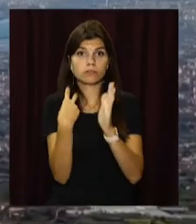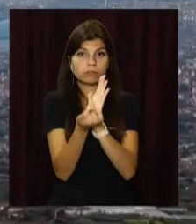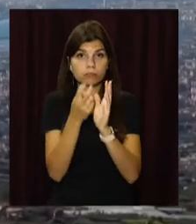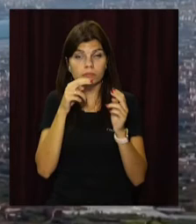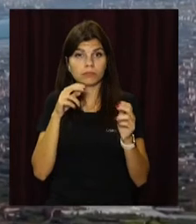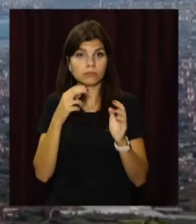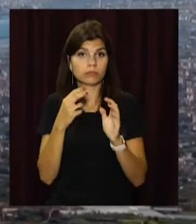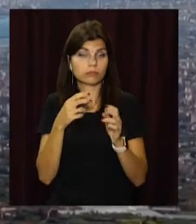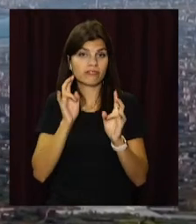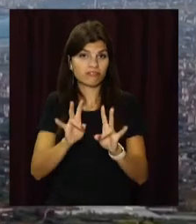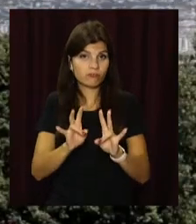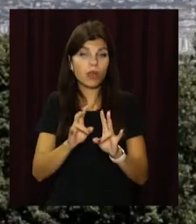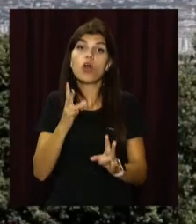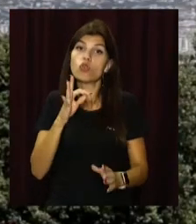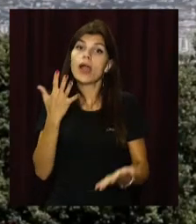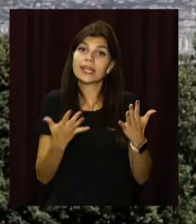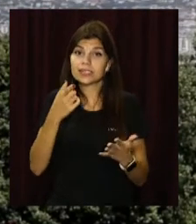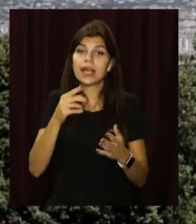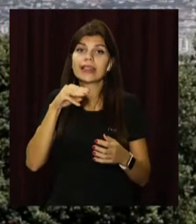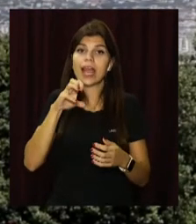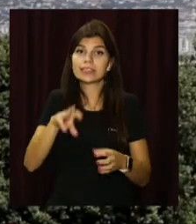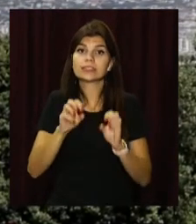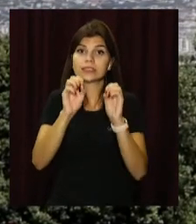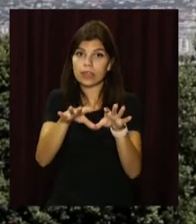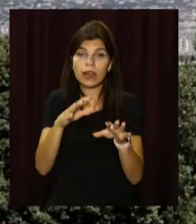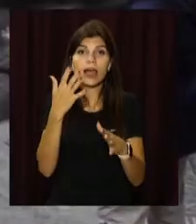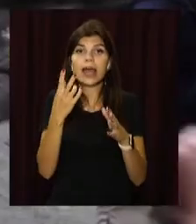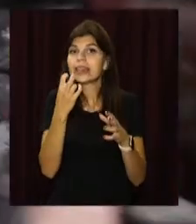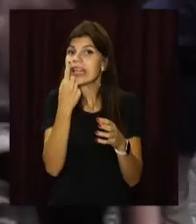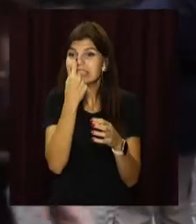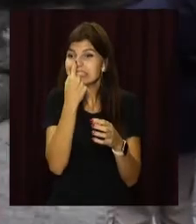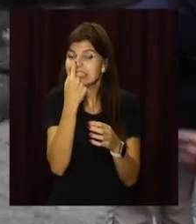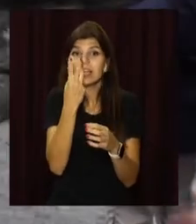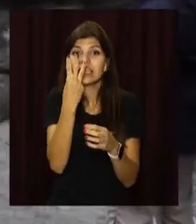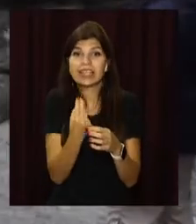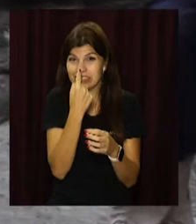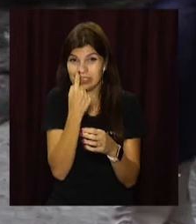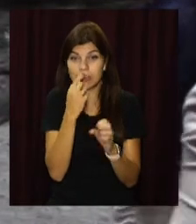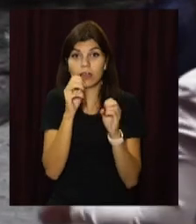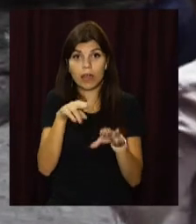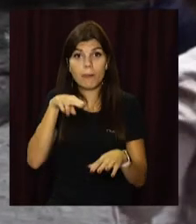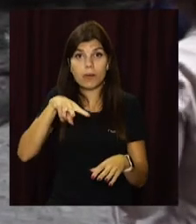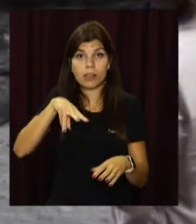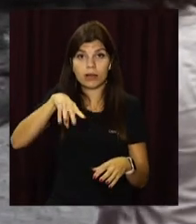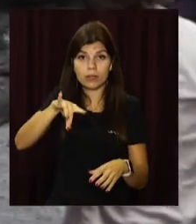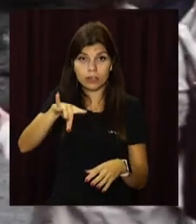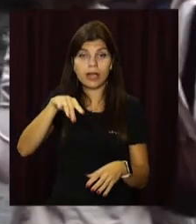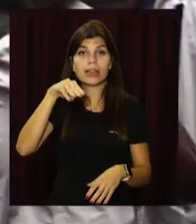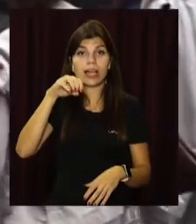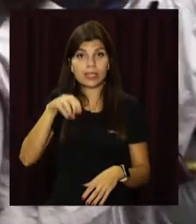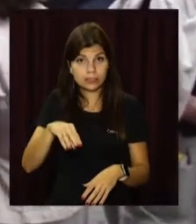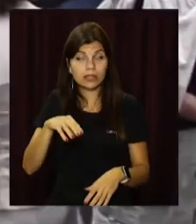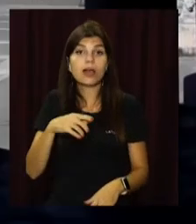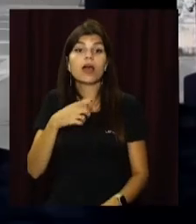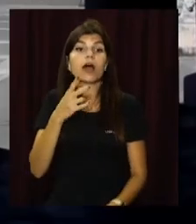можна, якщо є негативний ПЛР-тест, якому не більше, ніж три доби. Тим часом без тесту і вакцинації можна їхати у Албанію,